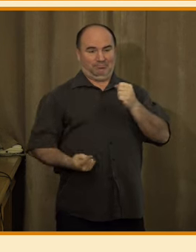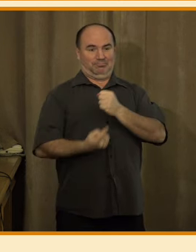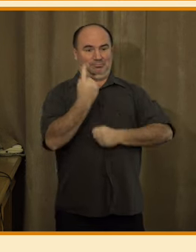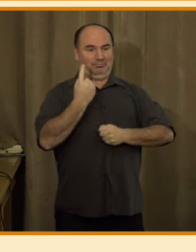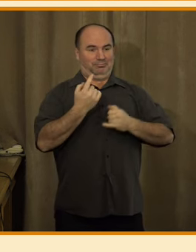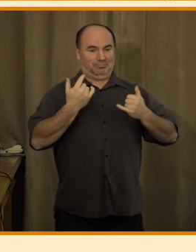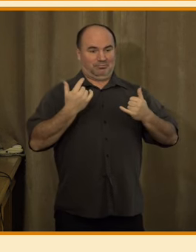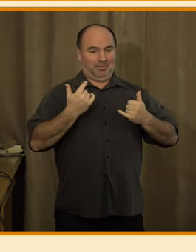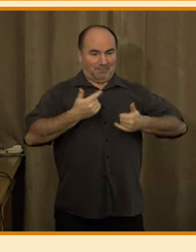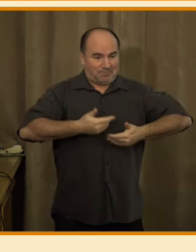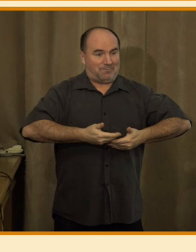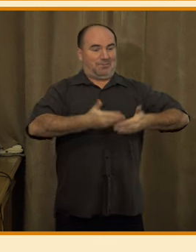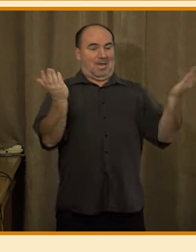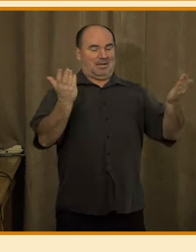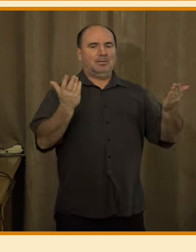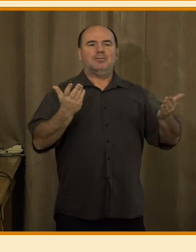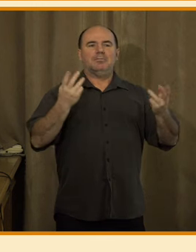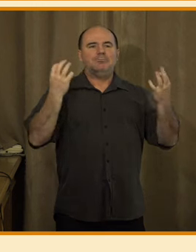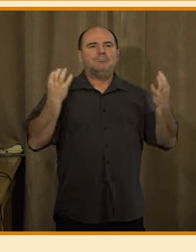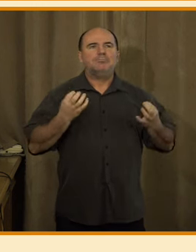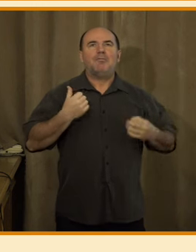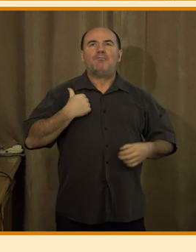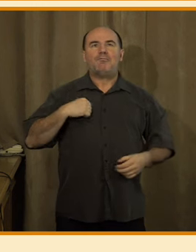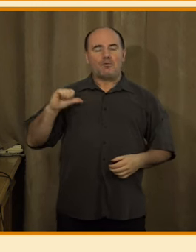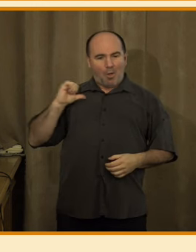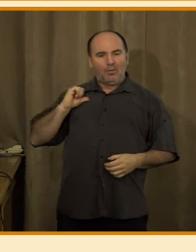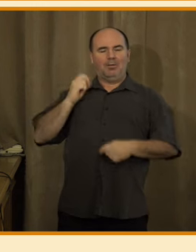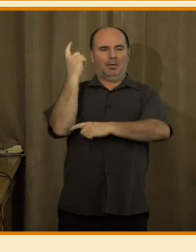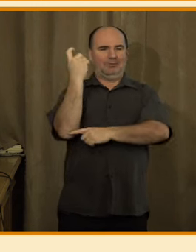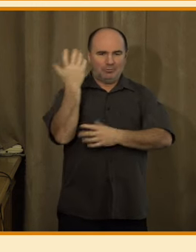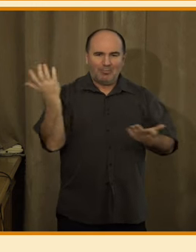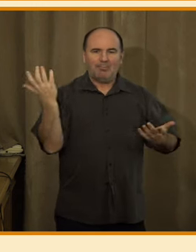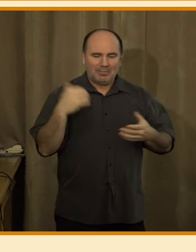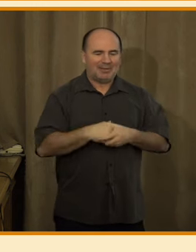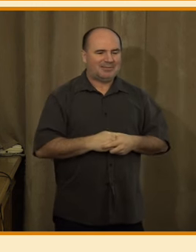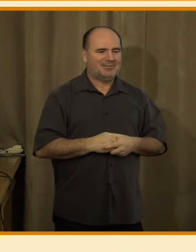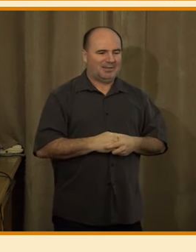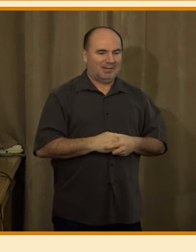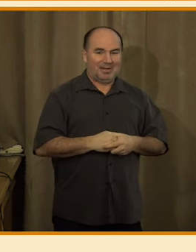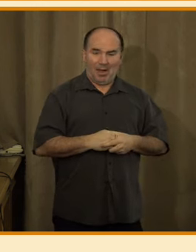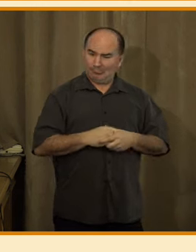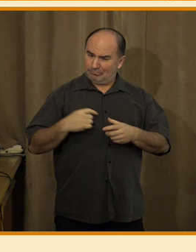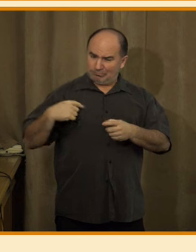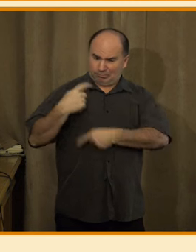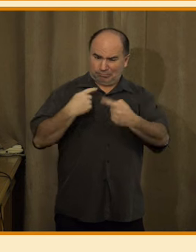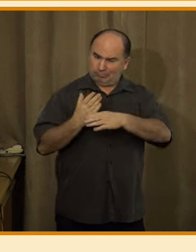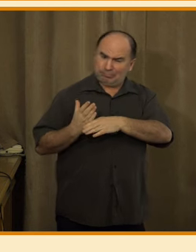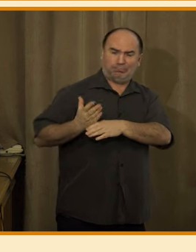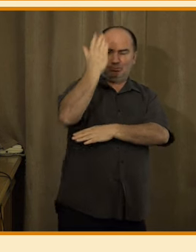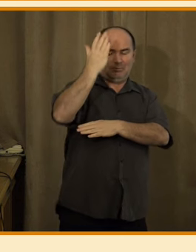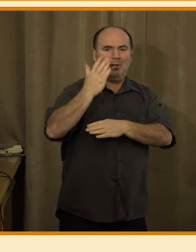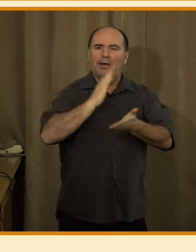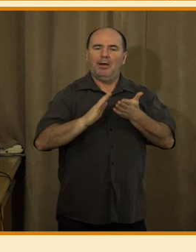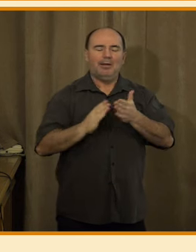loni v listopadu a ty další aspekty s tím spojené právě